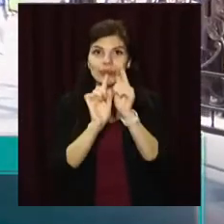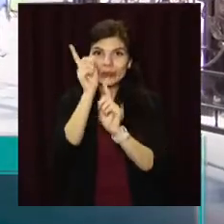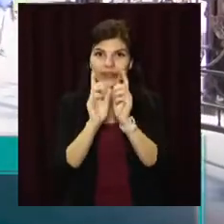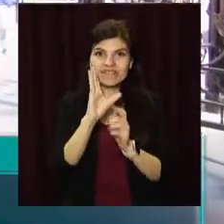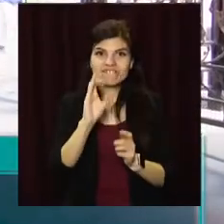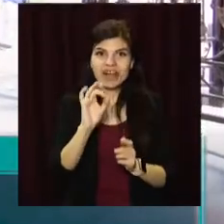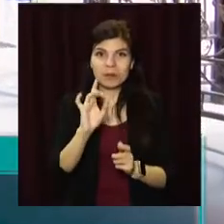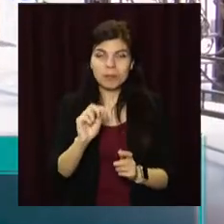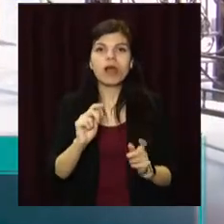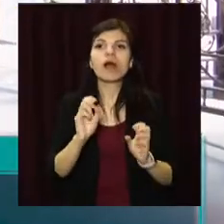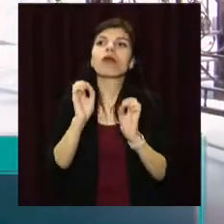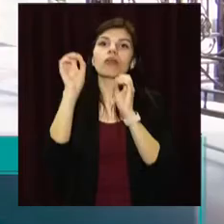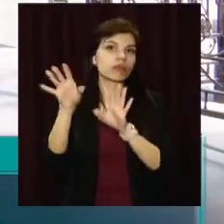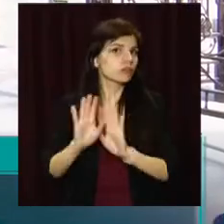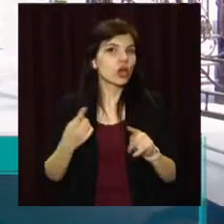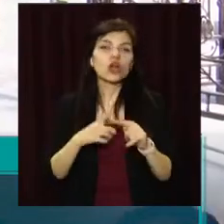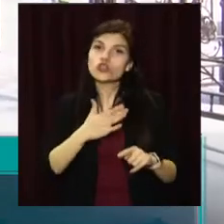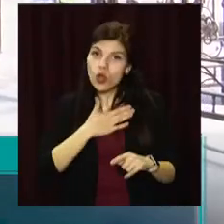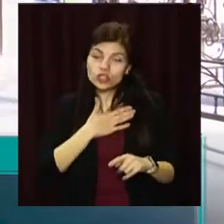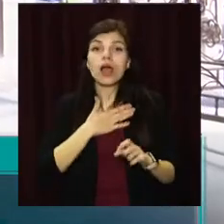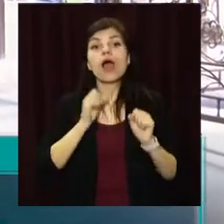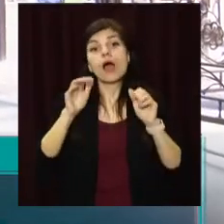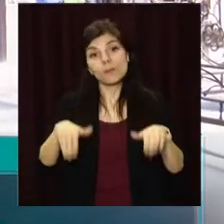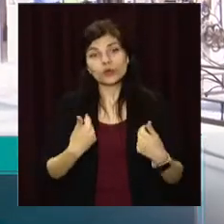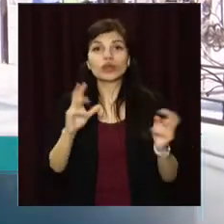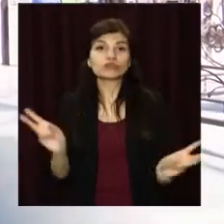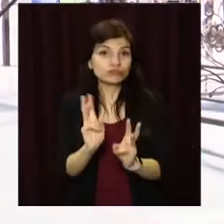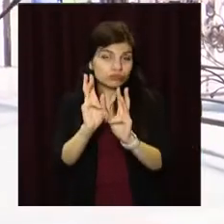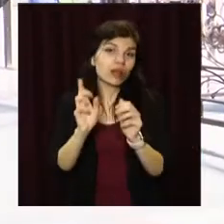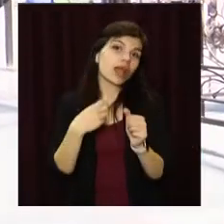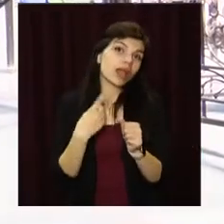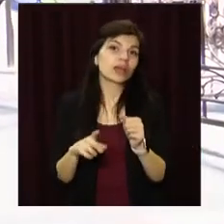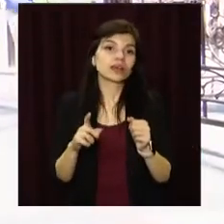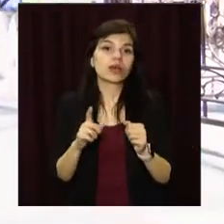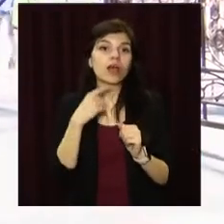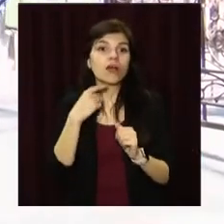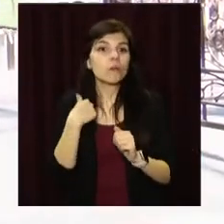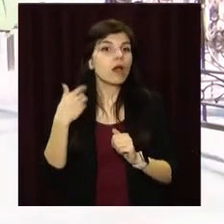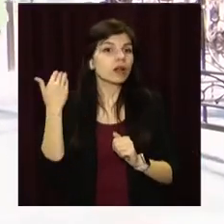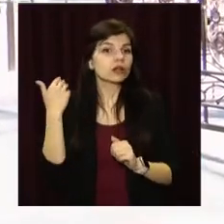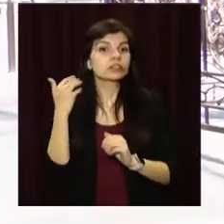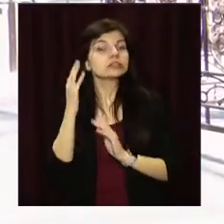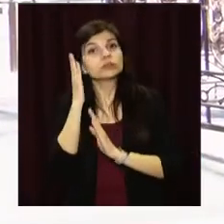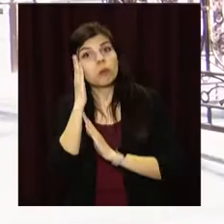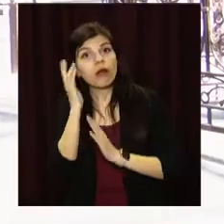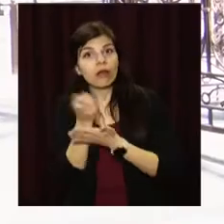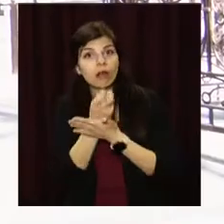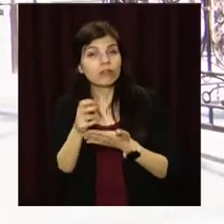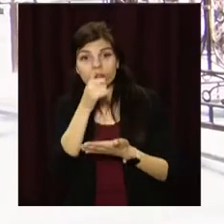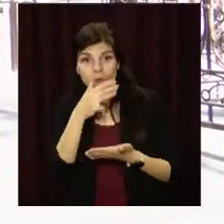разі комусь не віддавати. Це є наше. А потім або спалювати. Коли ми спати не могли, то ми